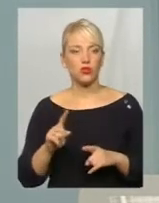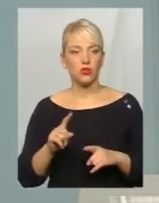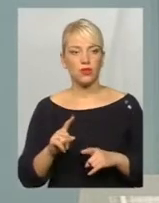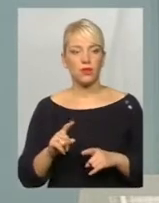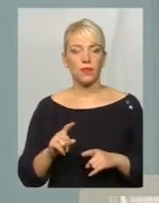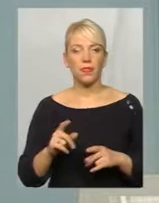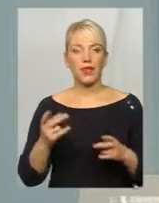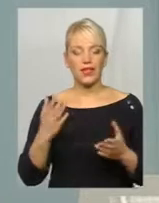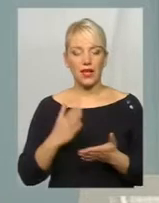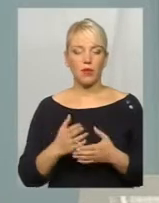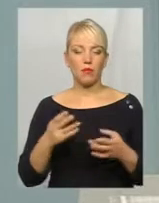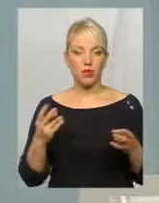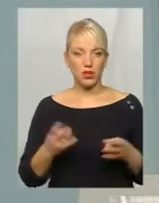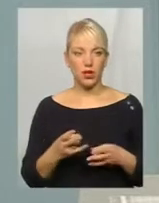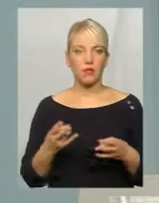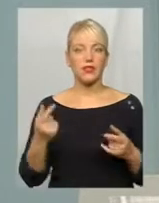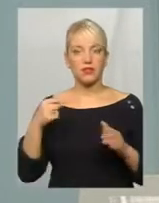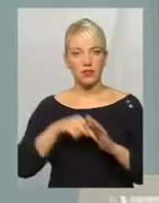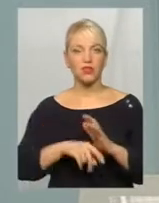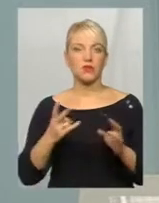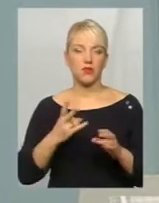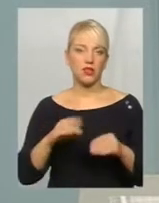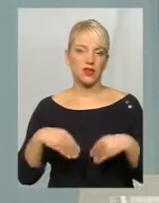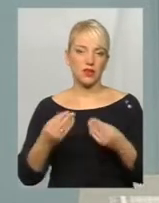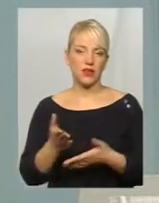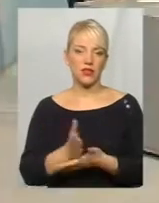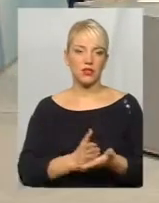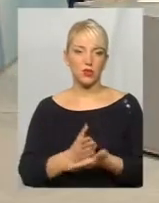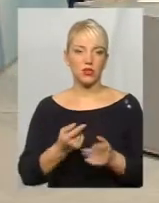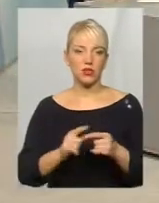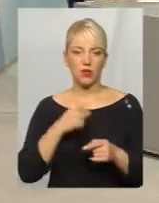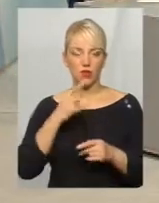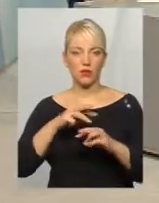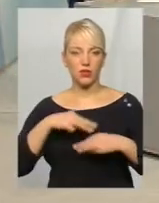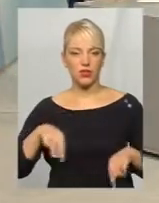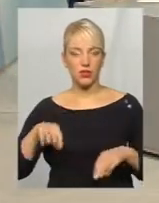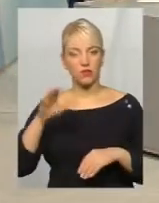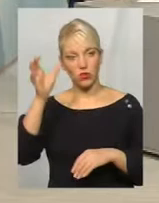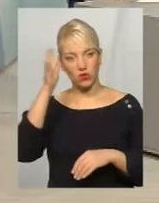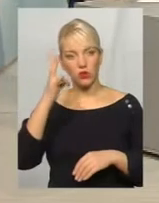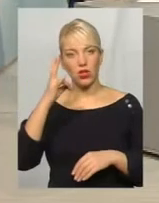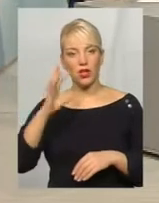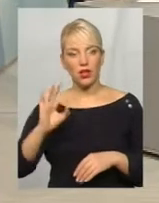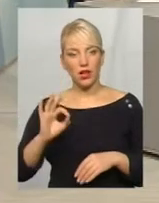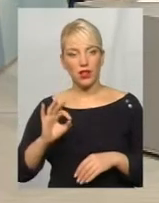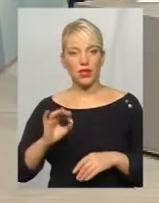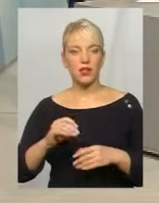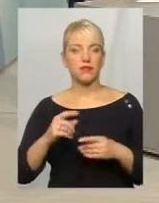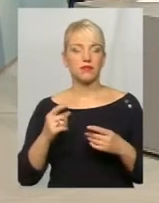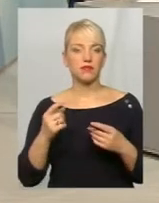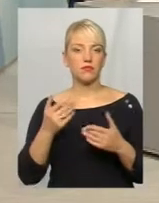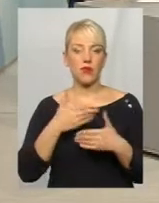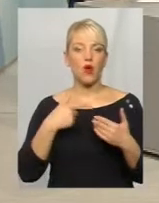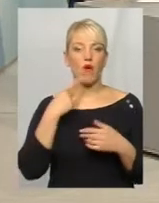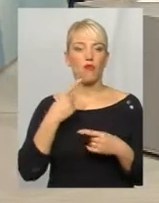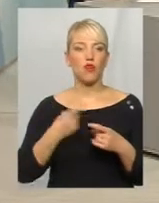є потреба, значить, має надаватись послуга, на цьому стоїть і Міністерство освіти, але, звичайно, ми говоримо про те,